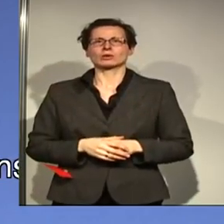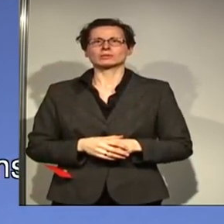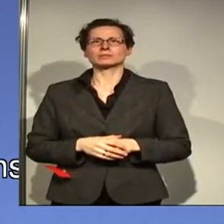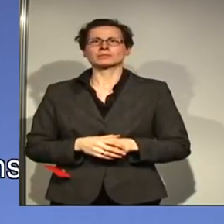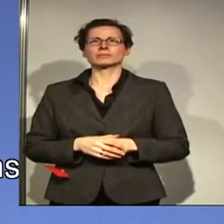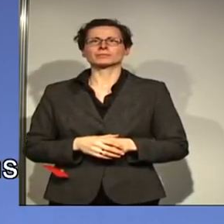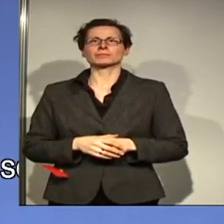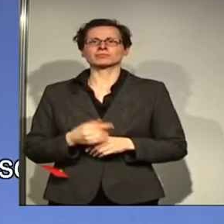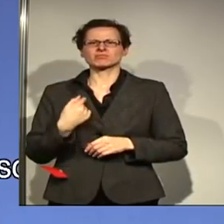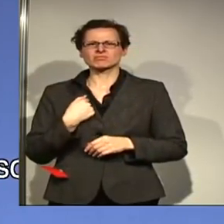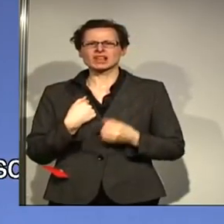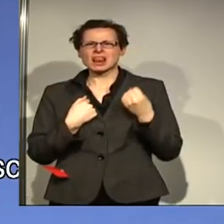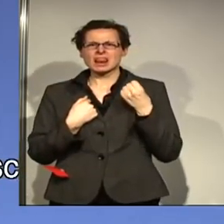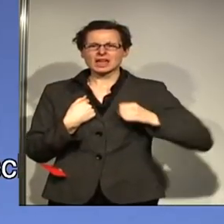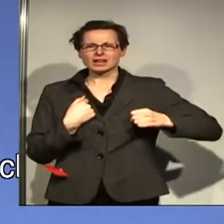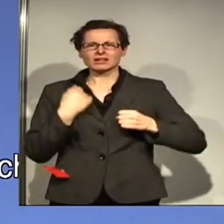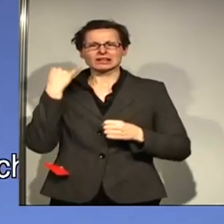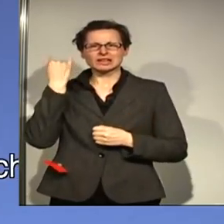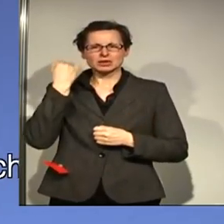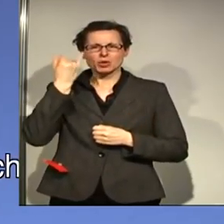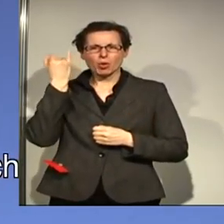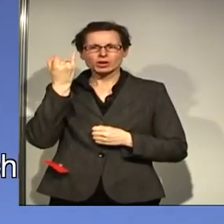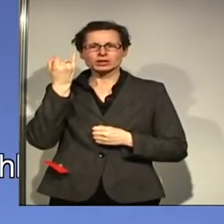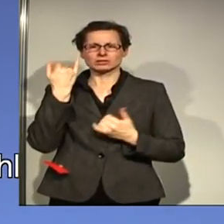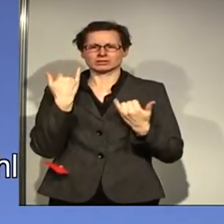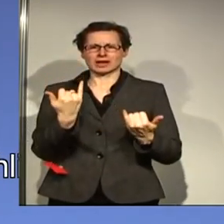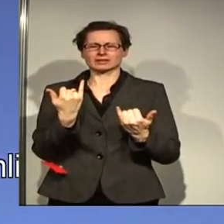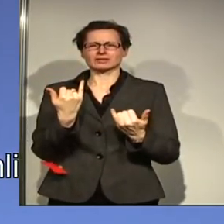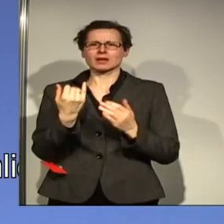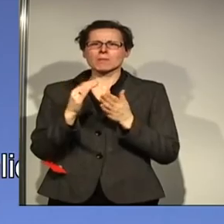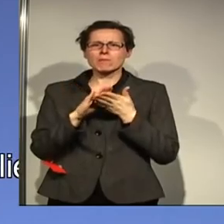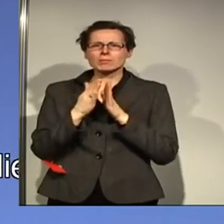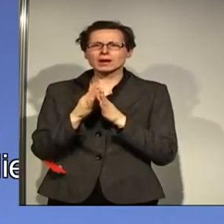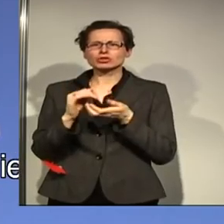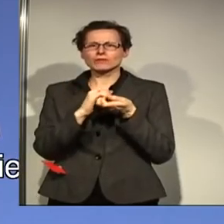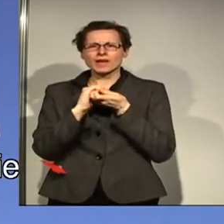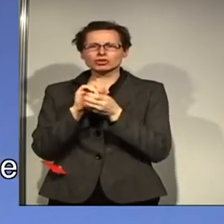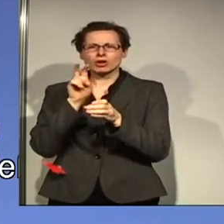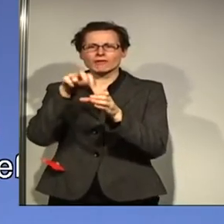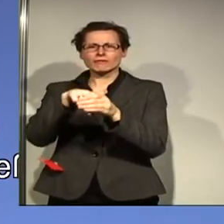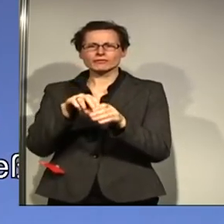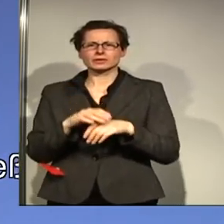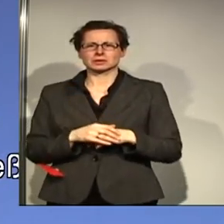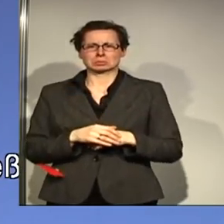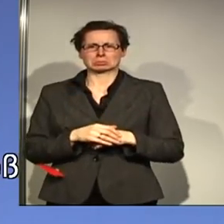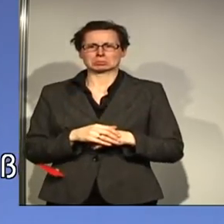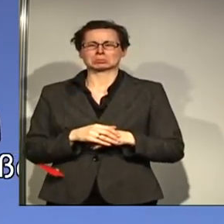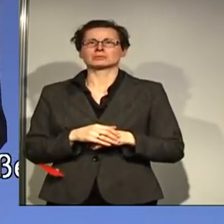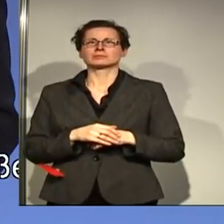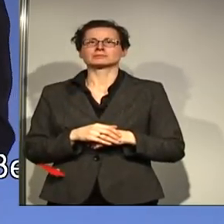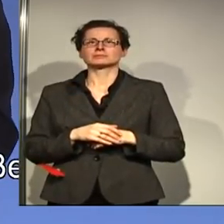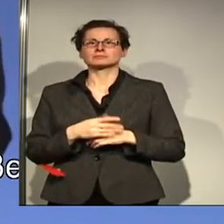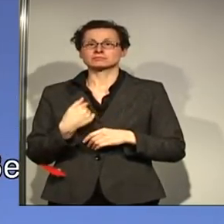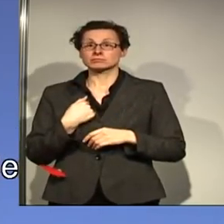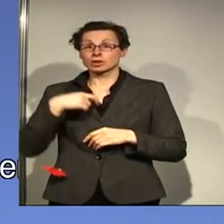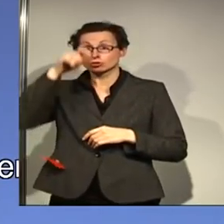linke Ideologin denn eigentlich bei einer ultrapragmatischen Gewerkschaft arbeiten konnte. Und ob ich einen